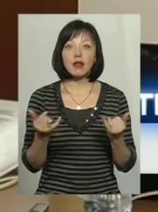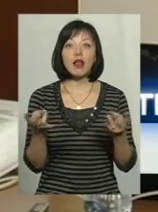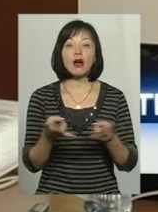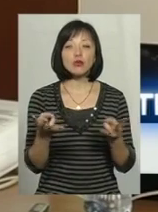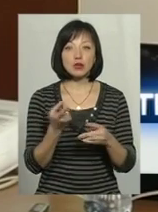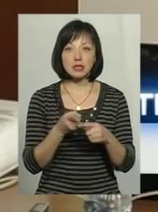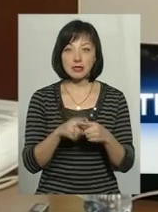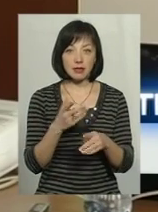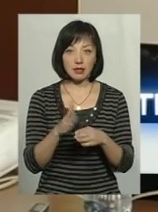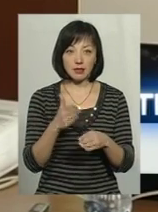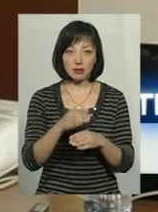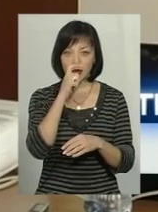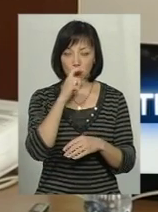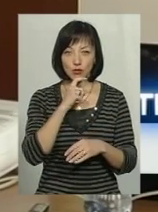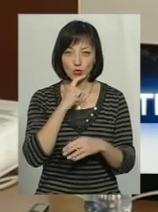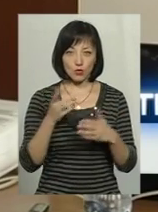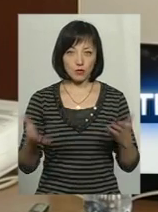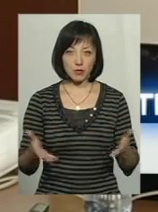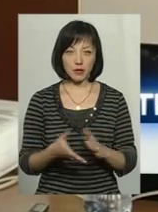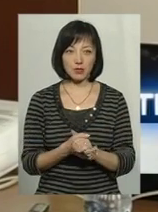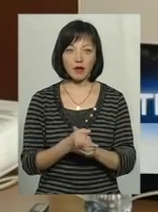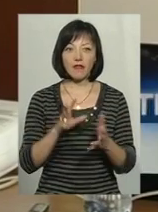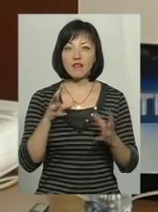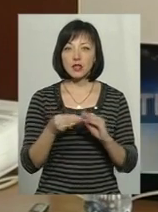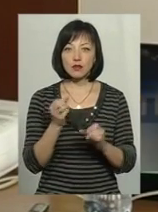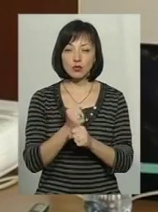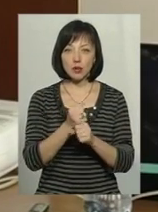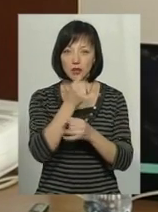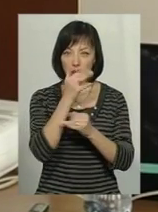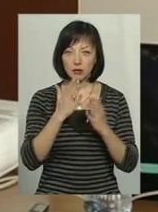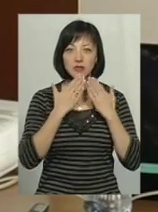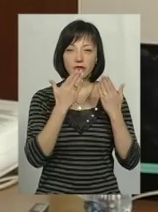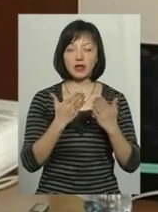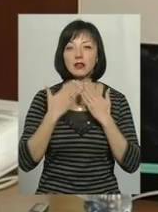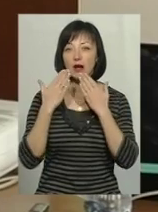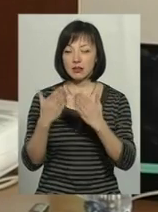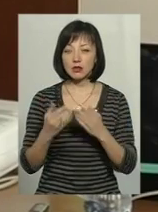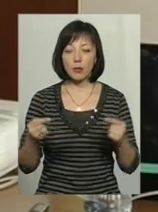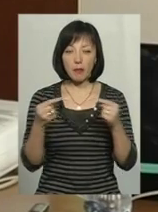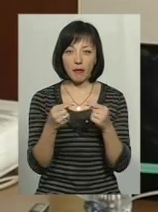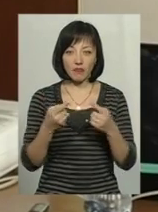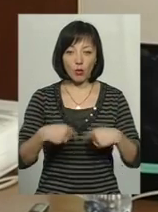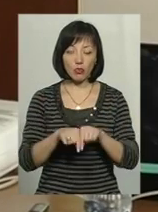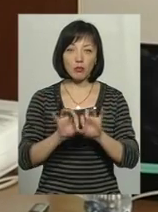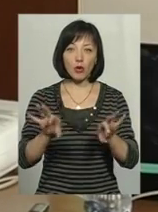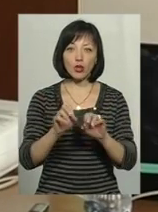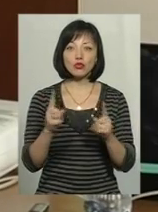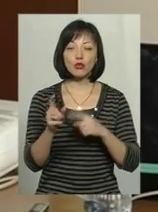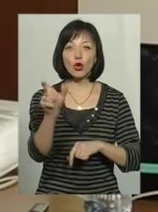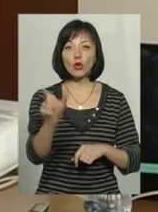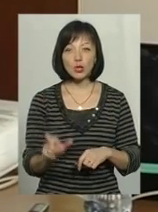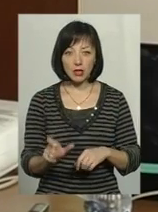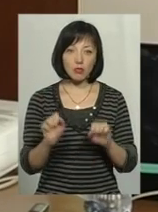ці кредити, ми також не можемо висновки поки зробити, будемо звертатися до компетентних органів, нехай вони пояснюють, чому людина,